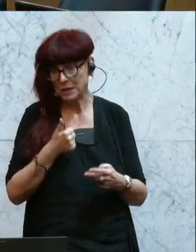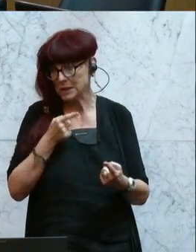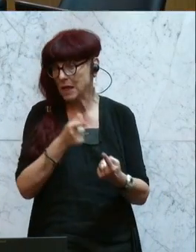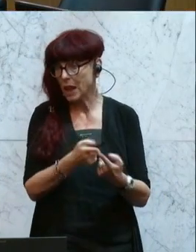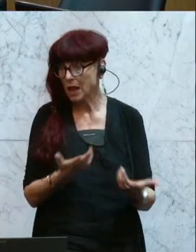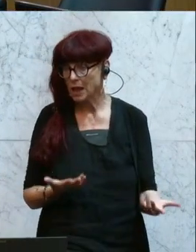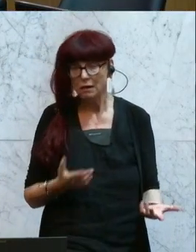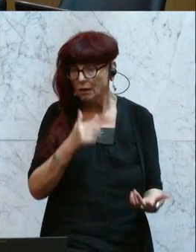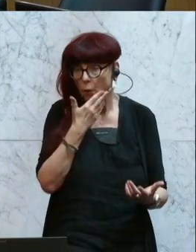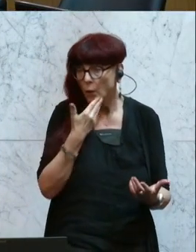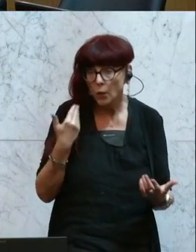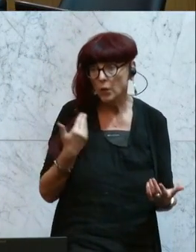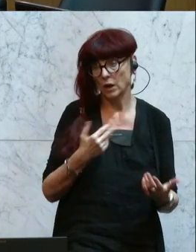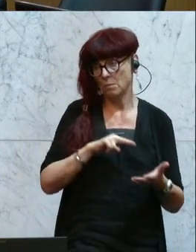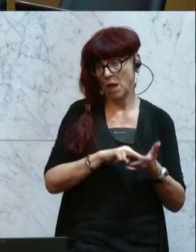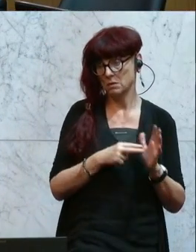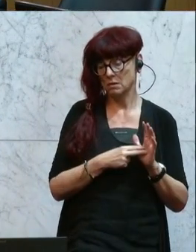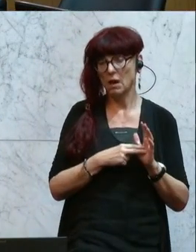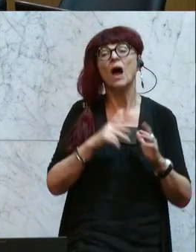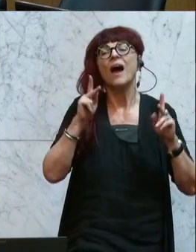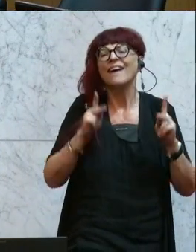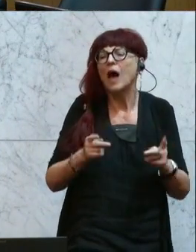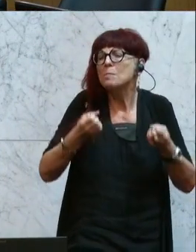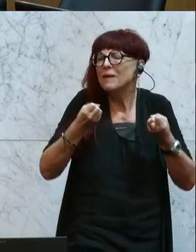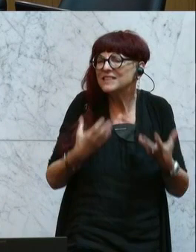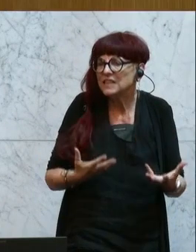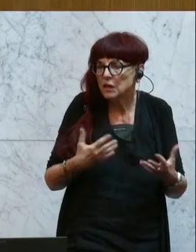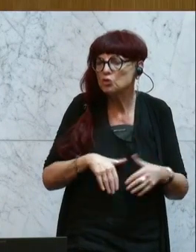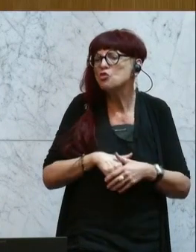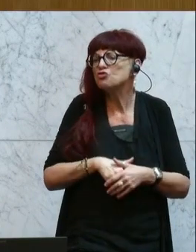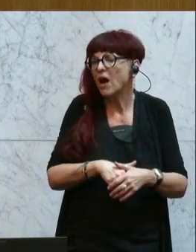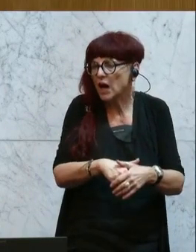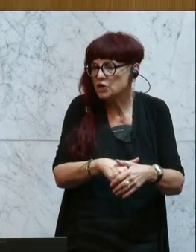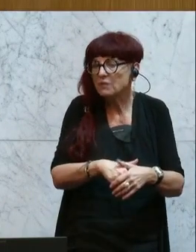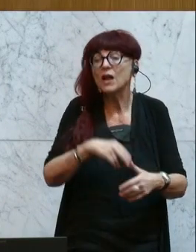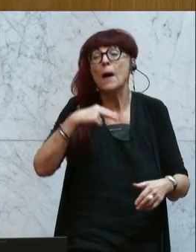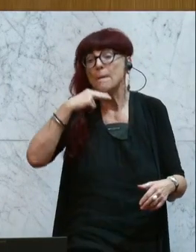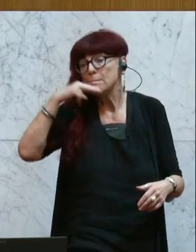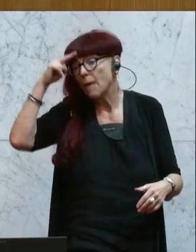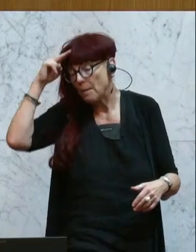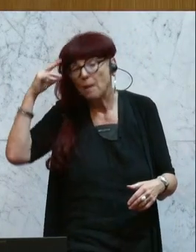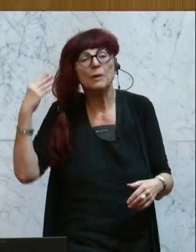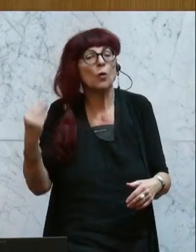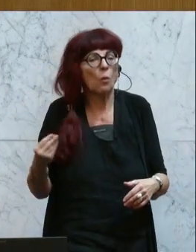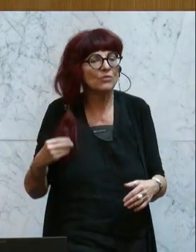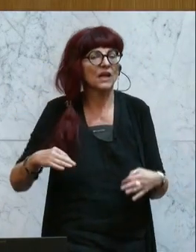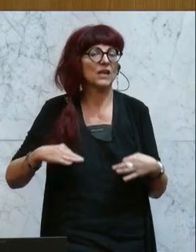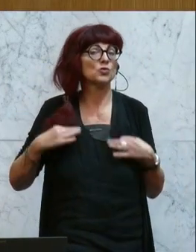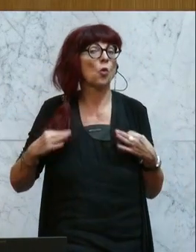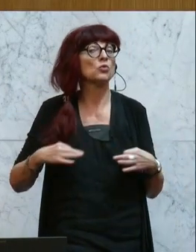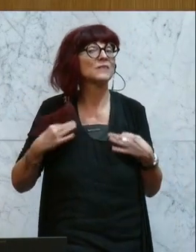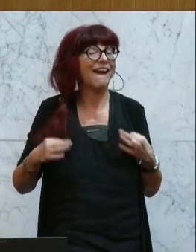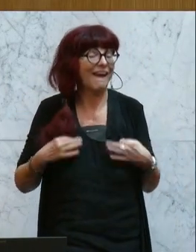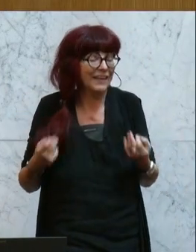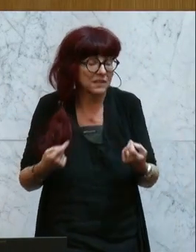Und ja, es kann passieren, dass während der Schwangerschaft der Vater vielleicht ein gesundheitliches Problem bekommt. Vielleicht kriegt er Grippe, vielleicht